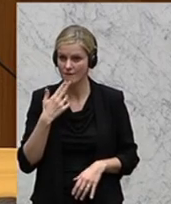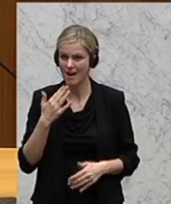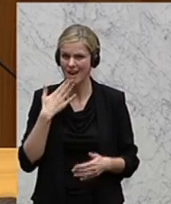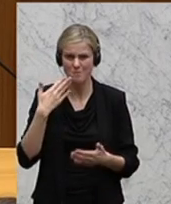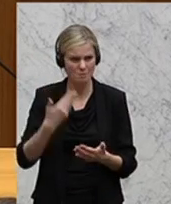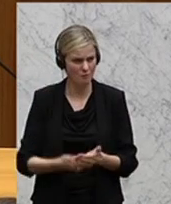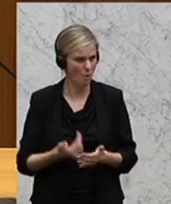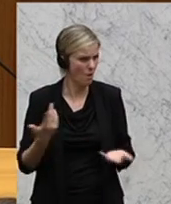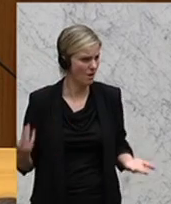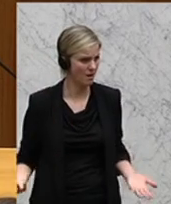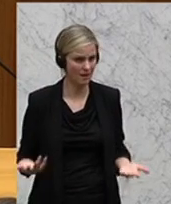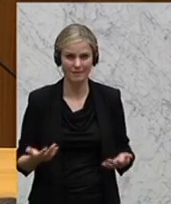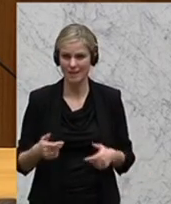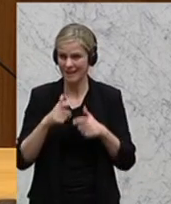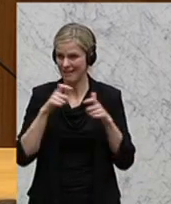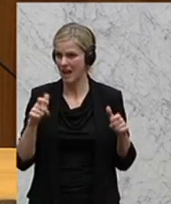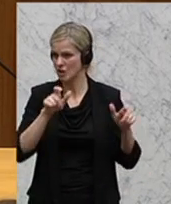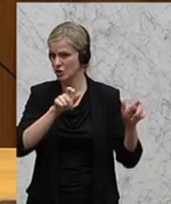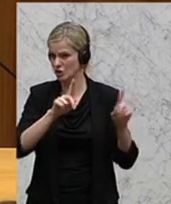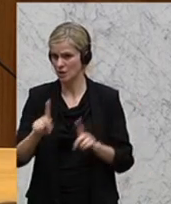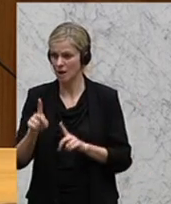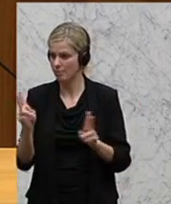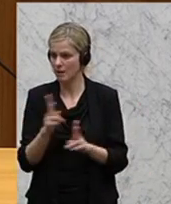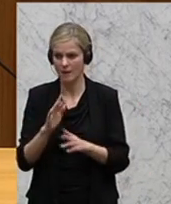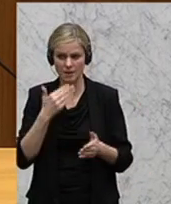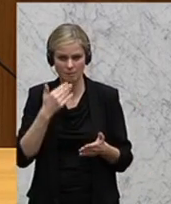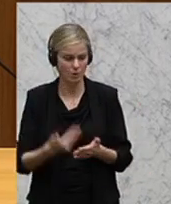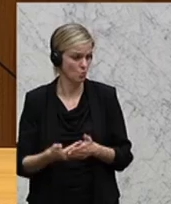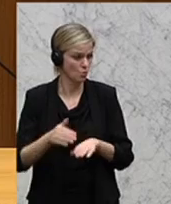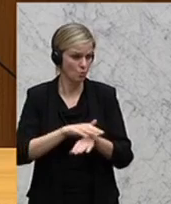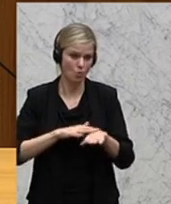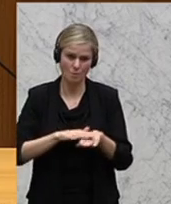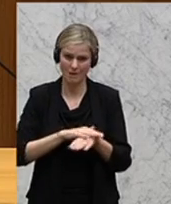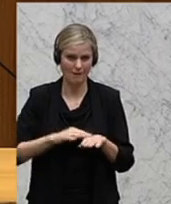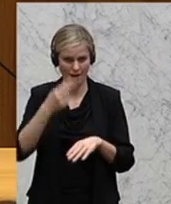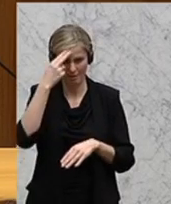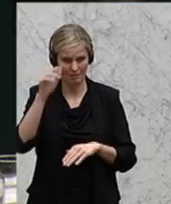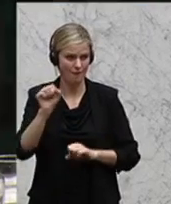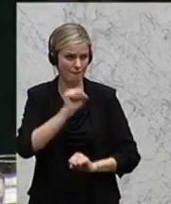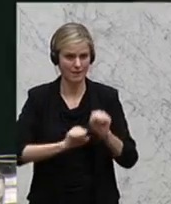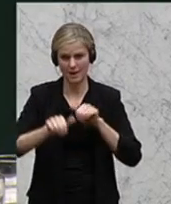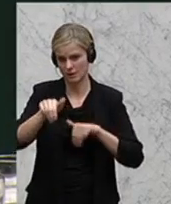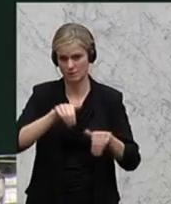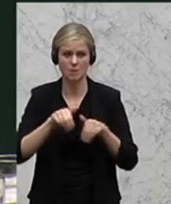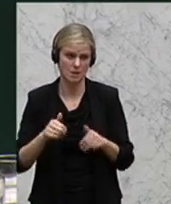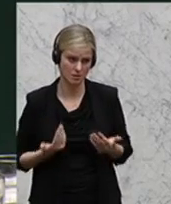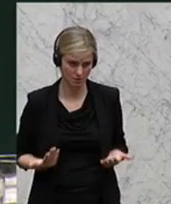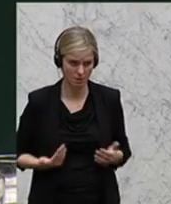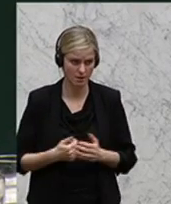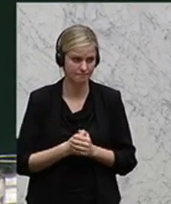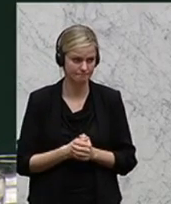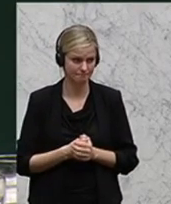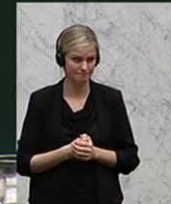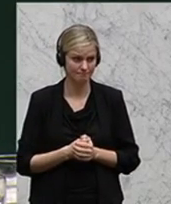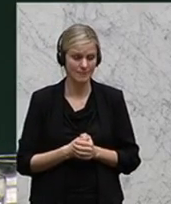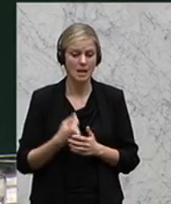der Generalstab kann es nicht gewesen sein. Herr Verteidigungsminister, es tut mir persönlich leid, ich hätte Ihnen aufgrund dessen, was Sie